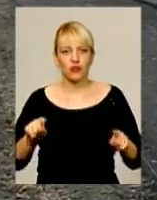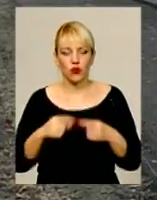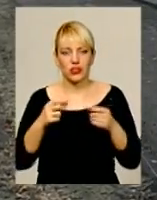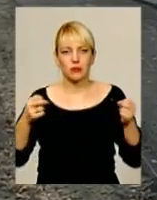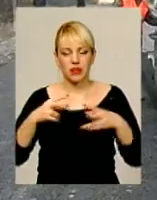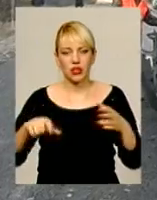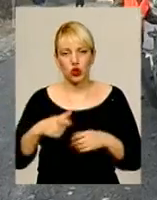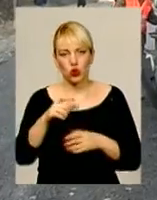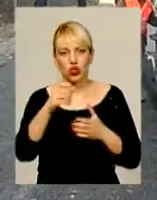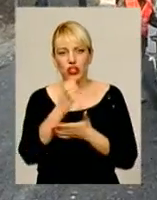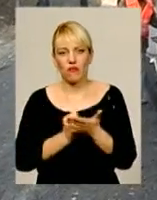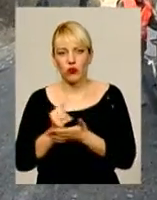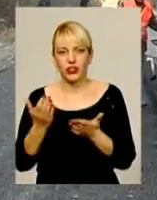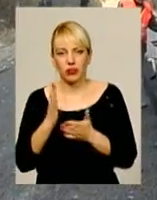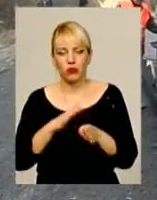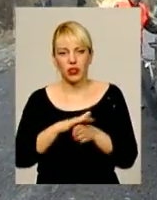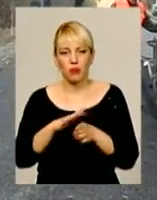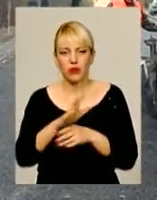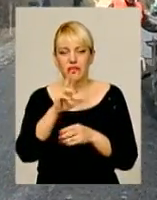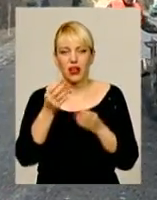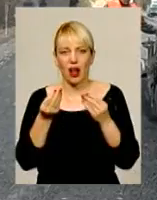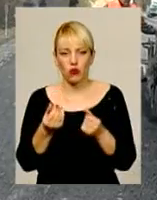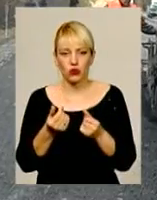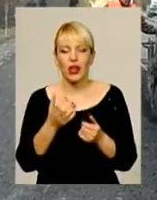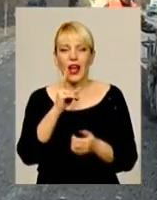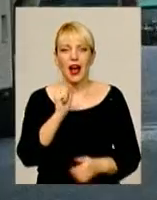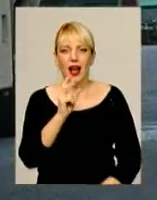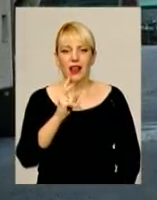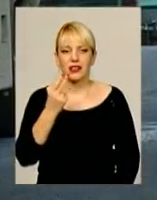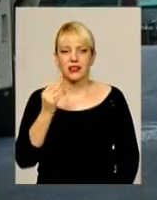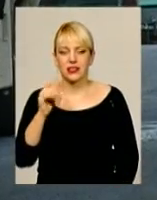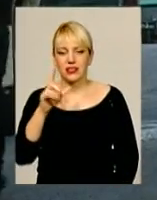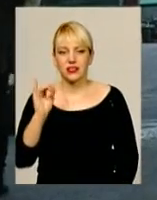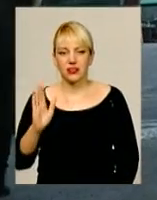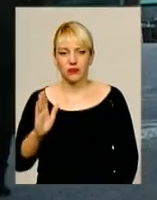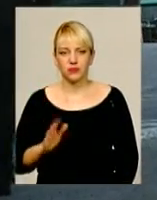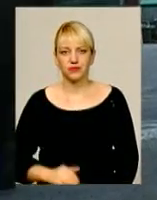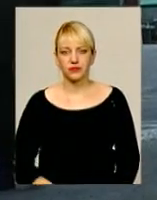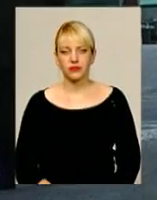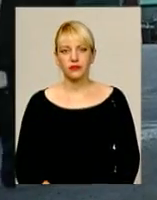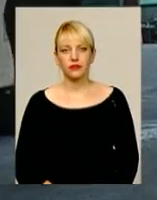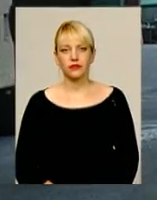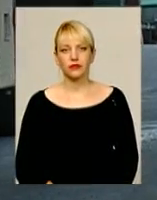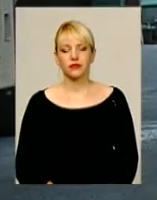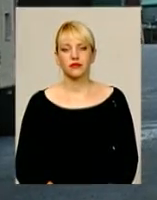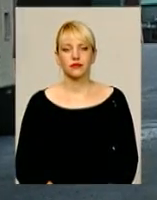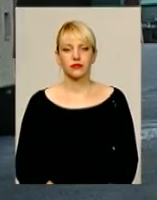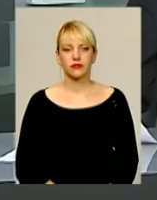дорожній фонд, який буде наповнюватися за рахунок акцизів. Відповідний законопроект вже ухвалили в першому читанні депутати Верховної Ради.